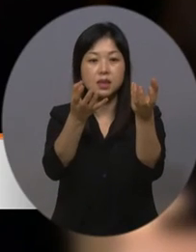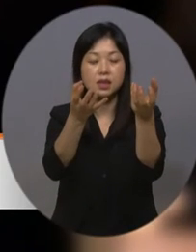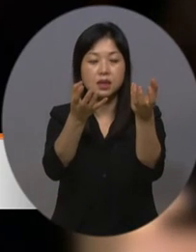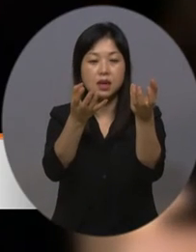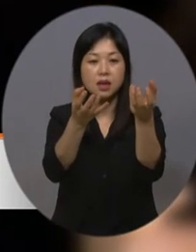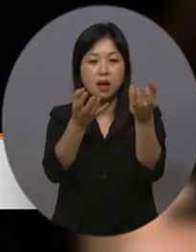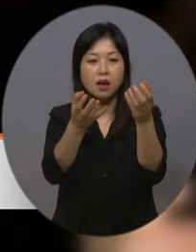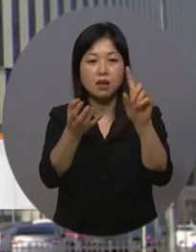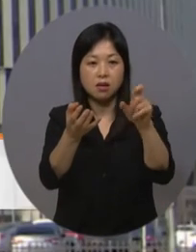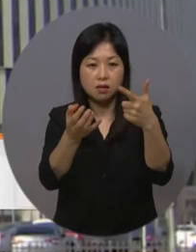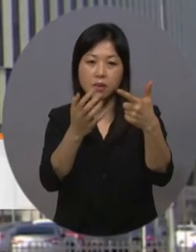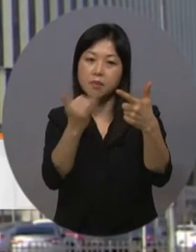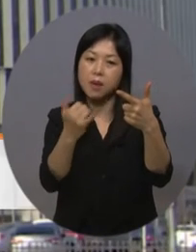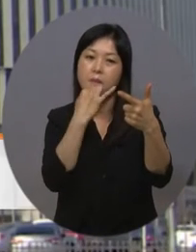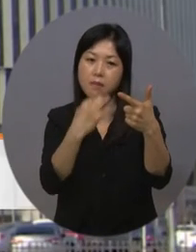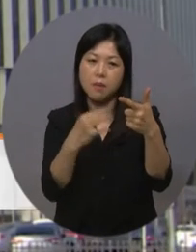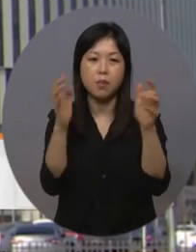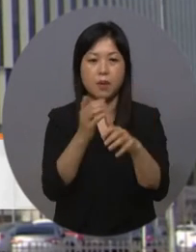있습니다.